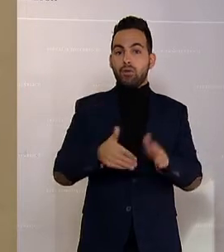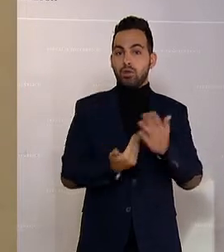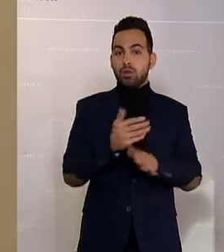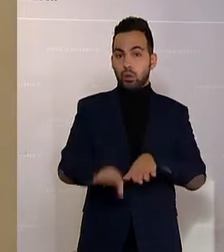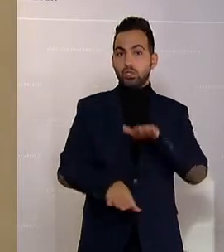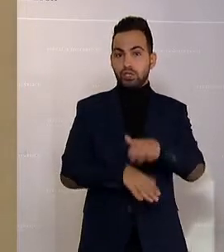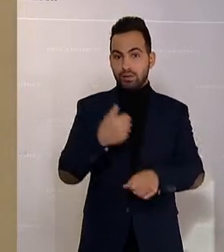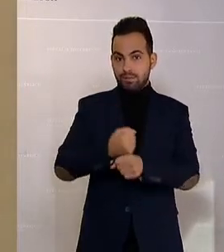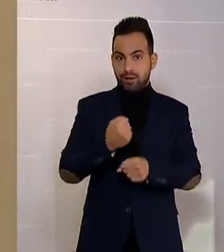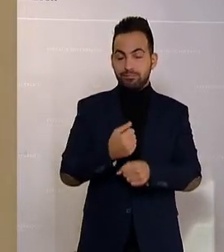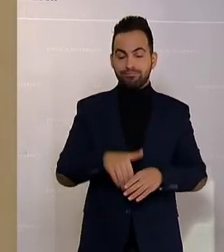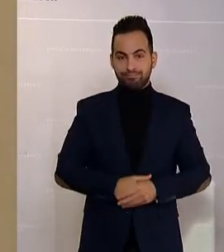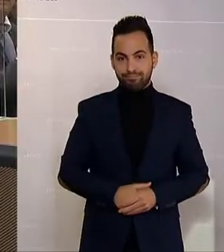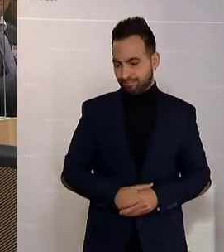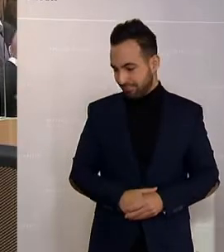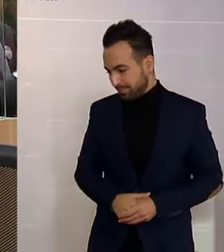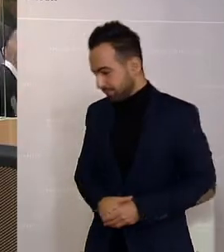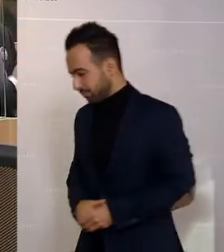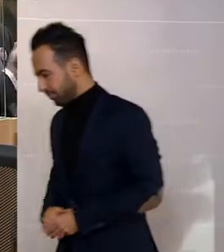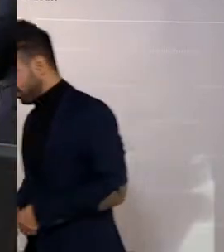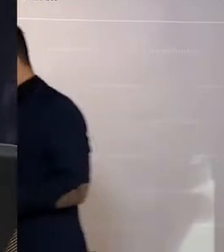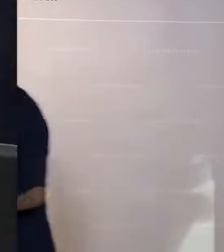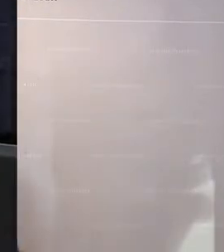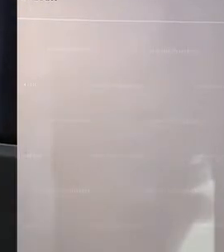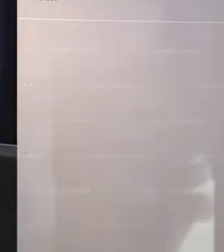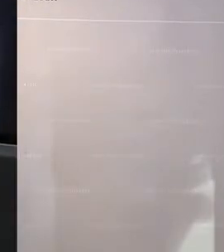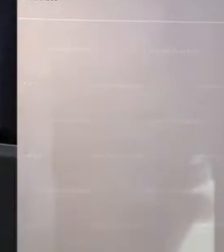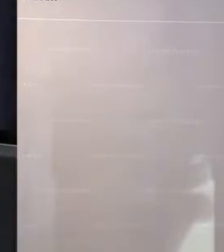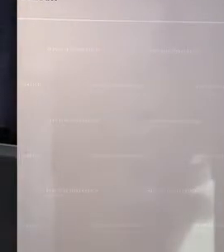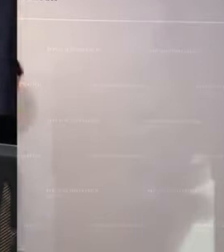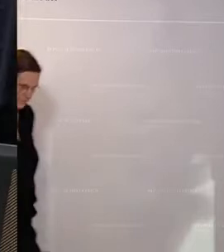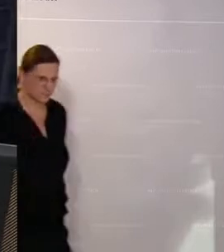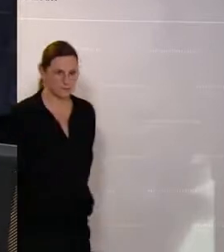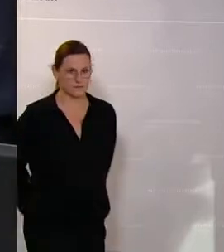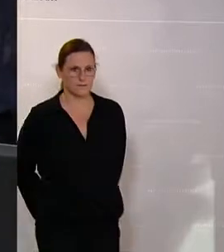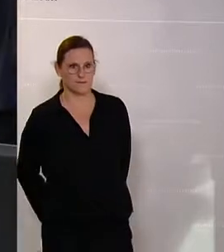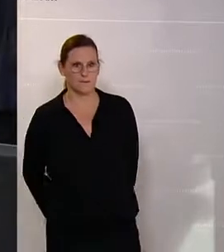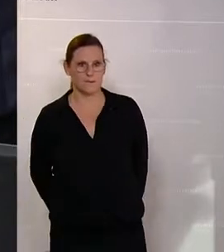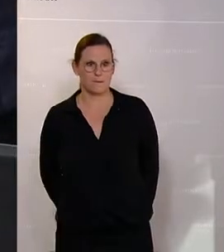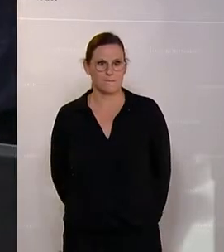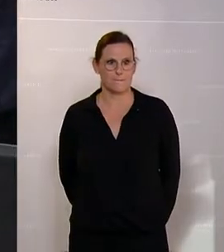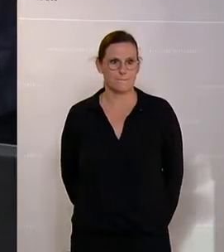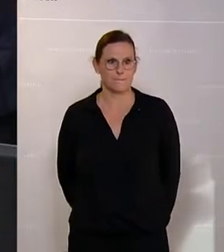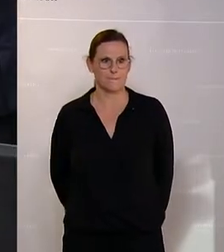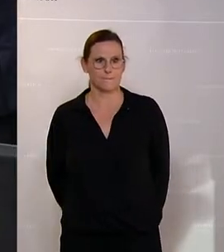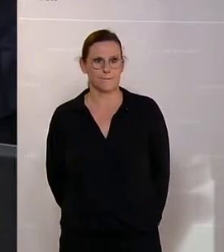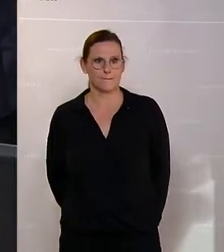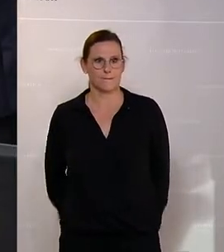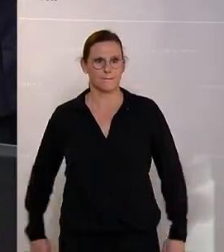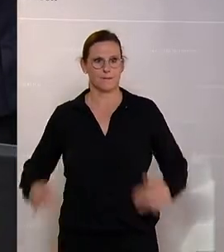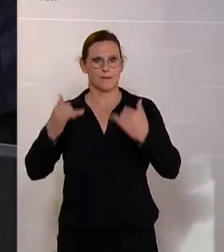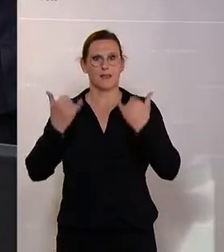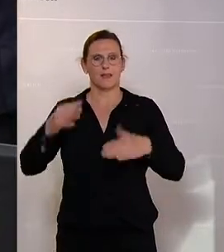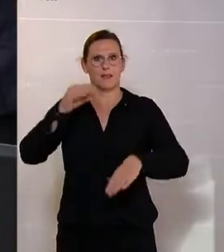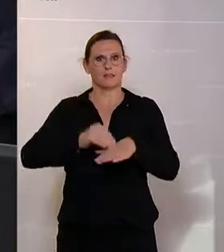Als nächstes hat sich Arma Savic, die Justizministerin zu Wort gemeldet, sie vertritt Umweltministerin Leonore Gewessler, die als